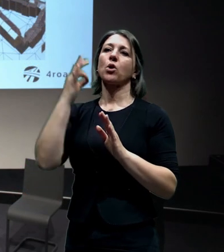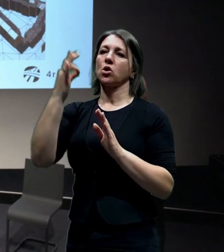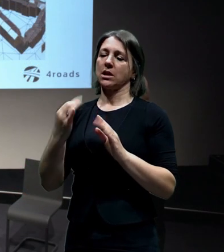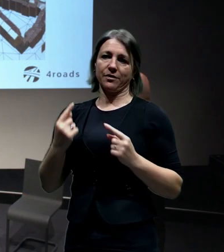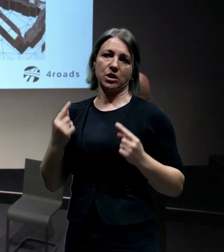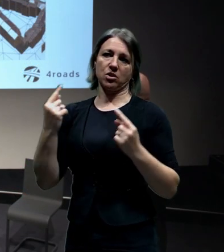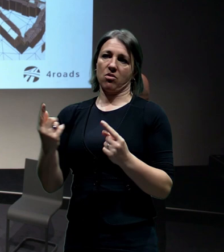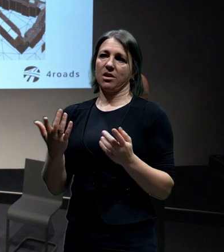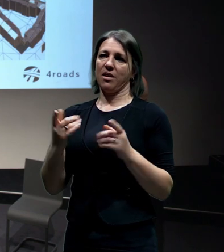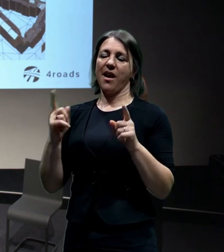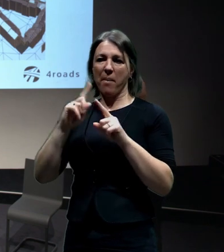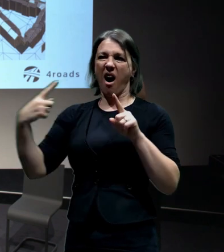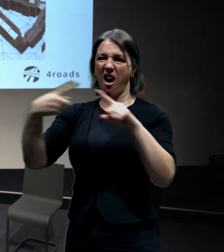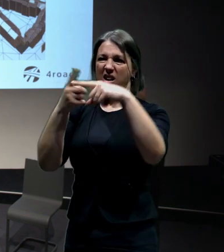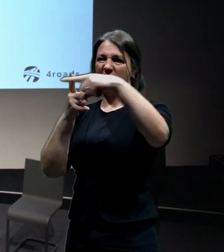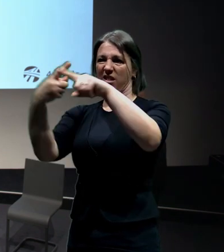tunely neprotly.